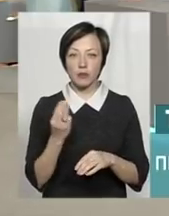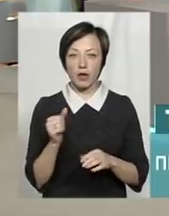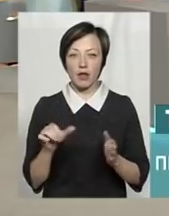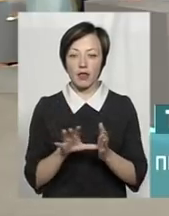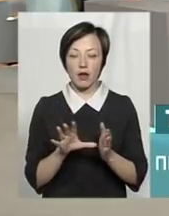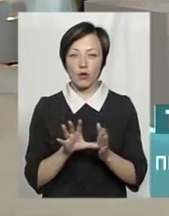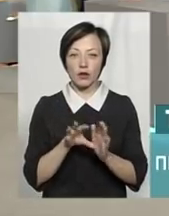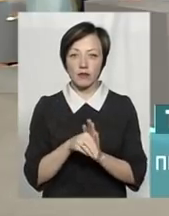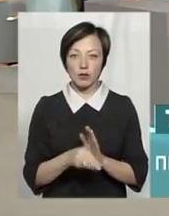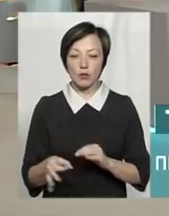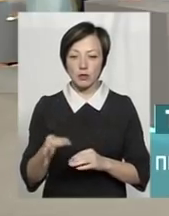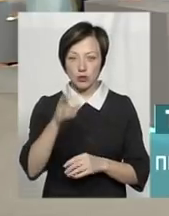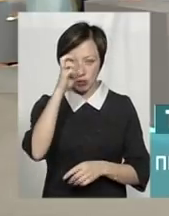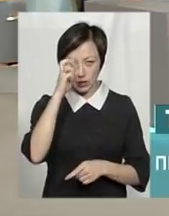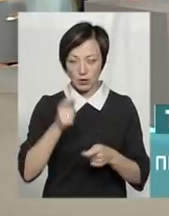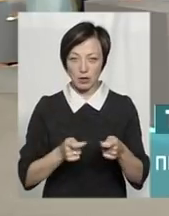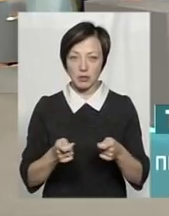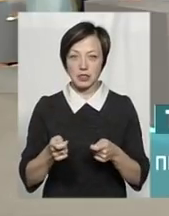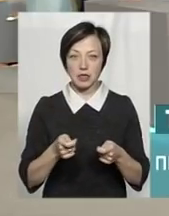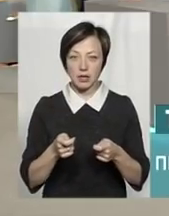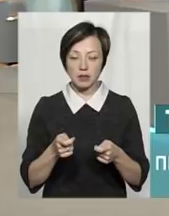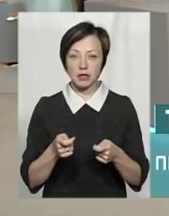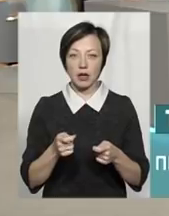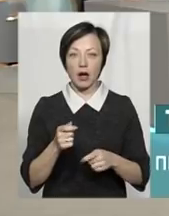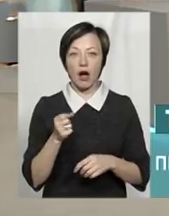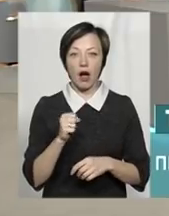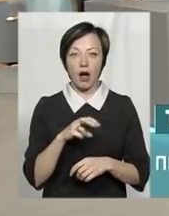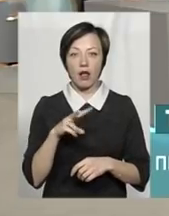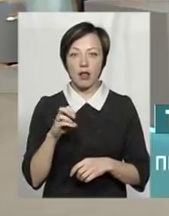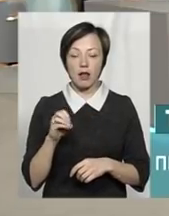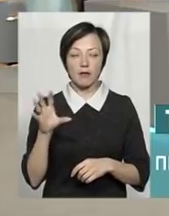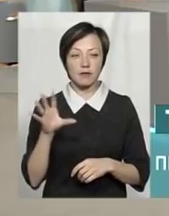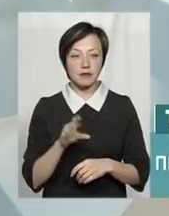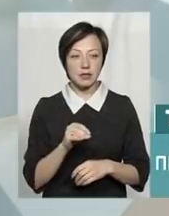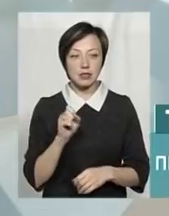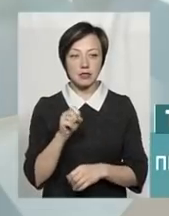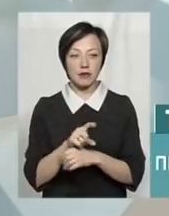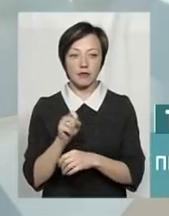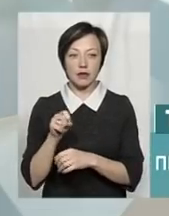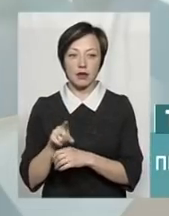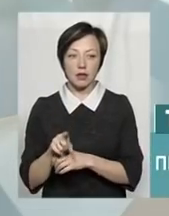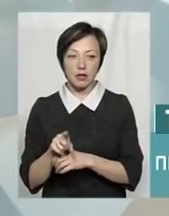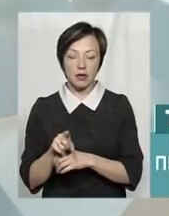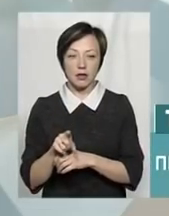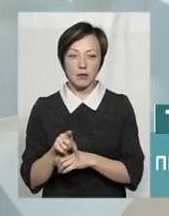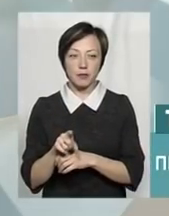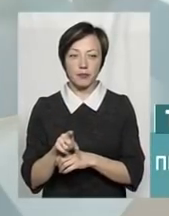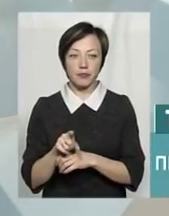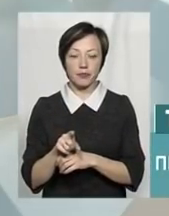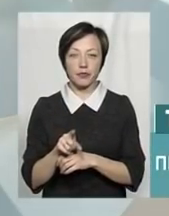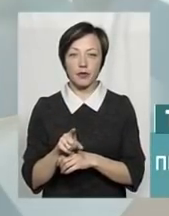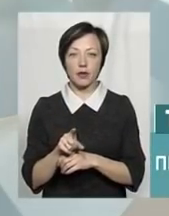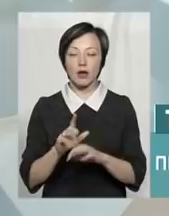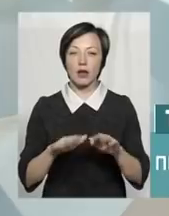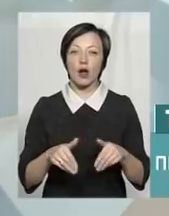«Енергоінвест» обласної державної адміністрації. Але всі завдання, вірніше, не завдання, а